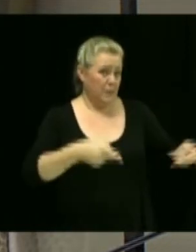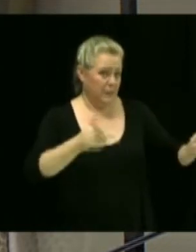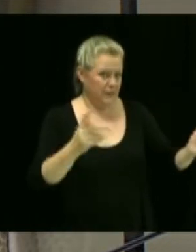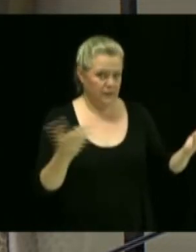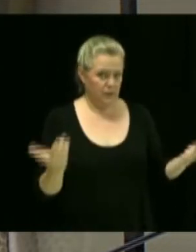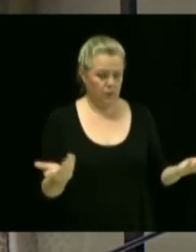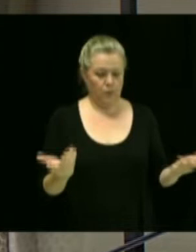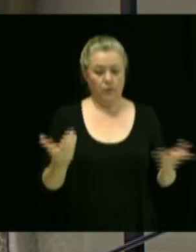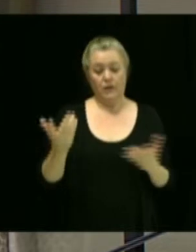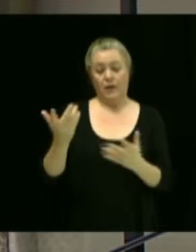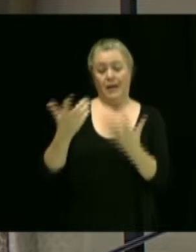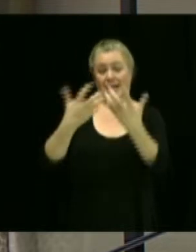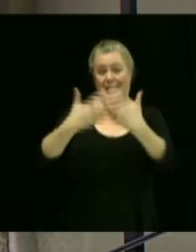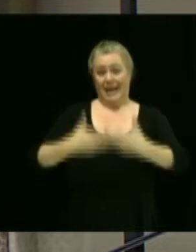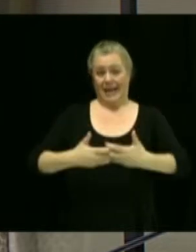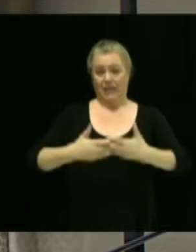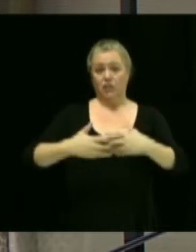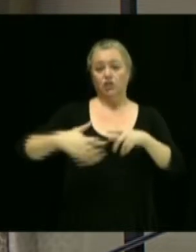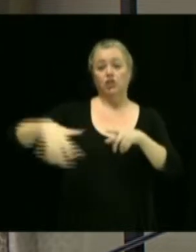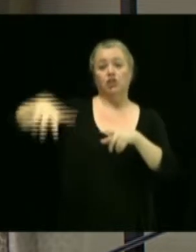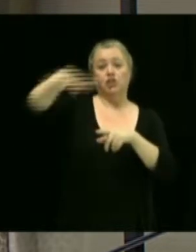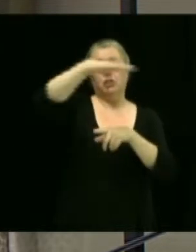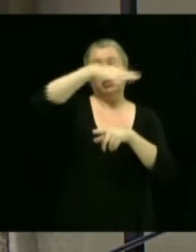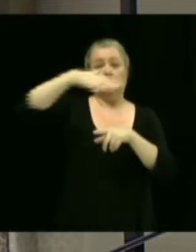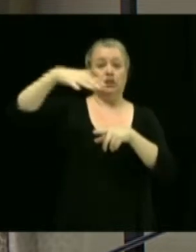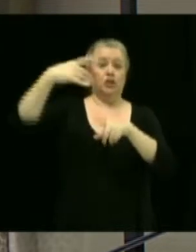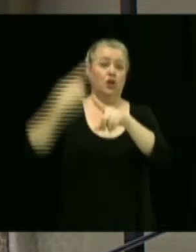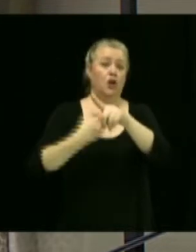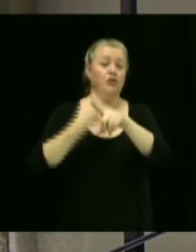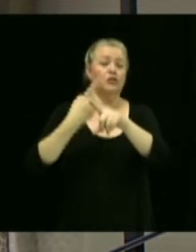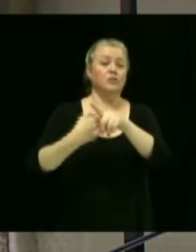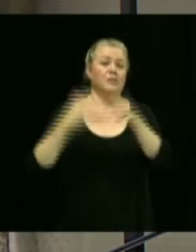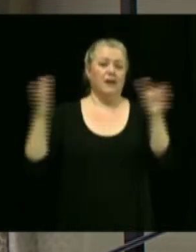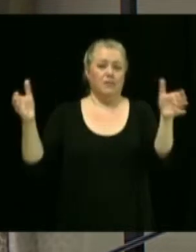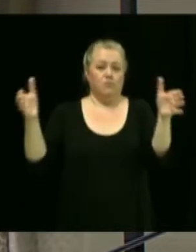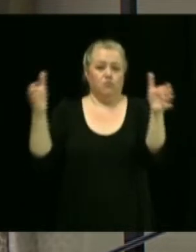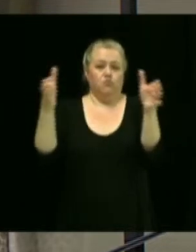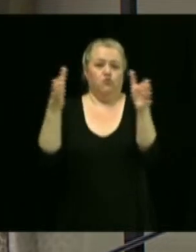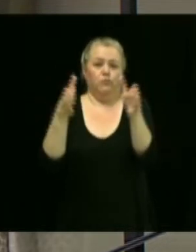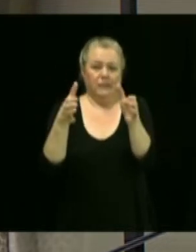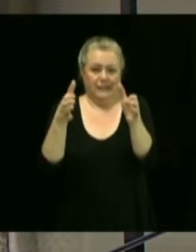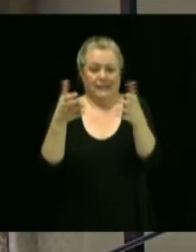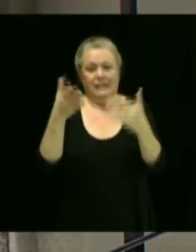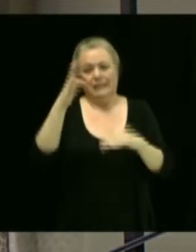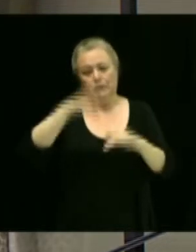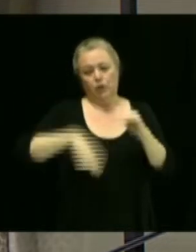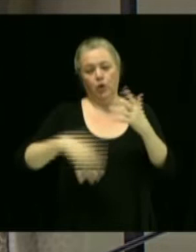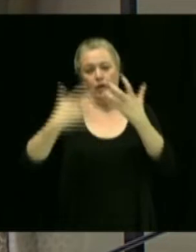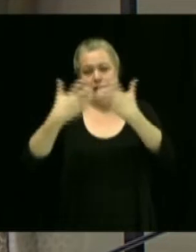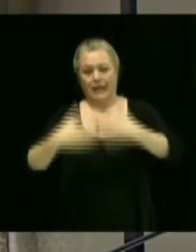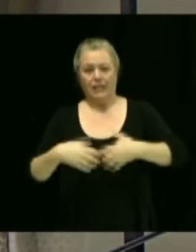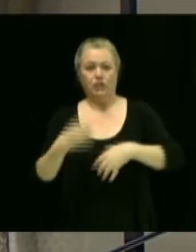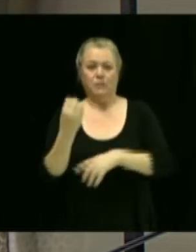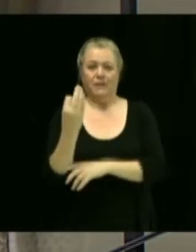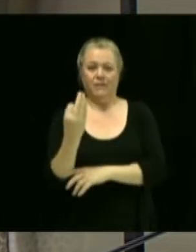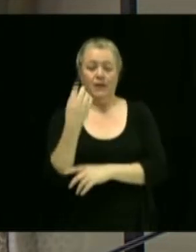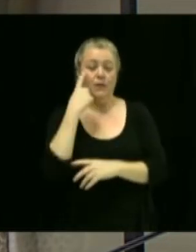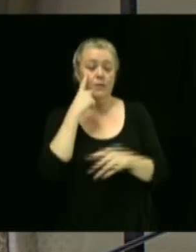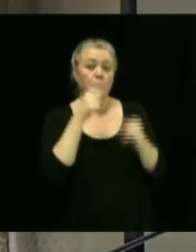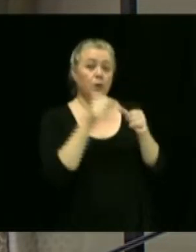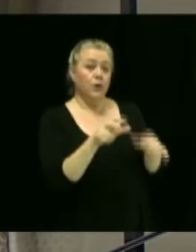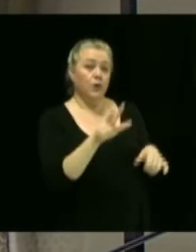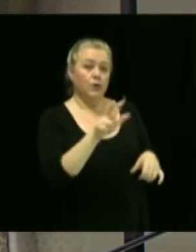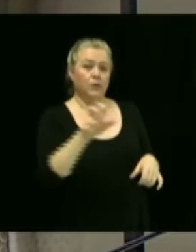soit inférieure à la proportion prescrite à la définition de garage privé sur l'immeuble situé au numéro 349